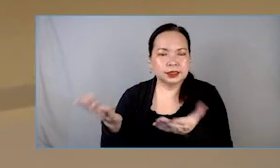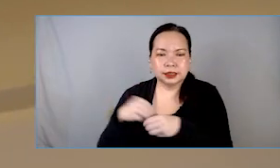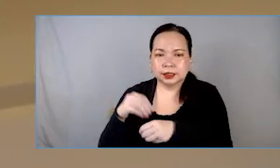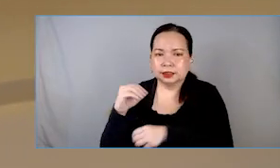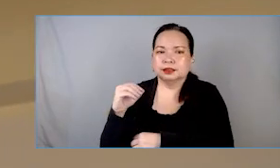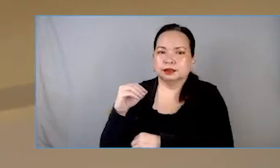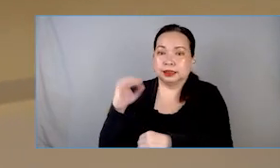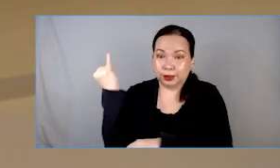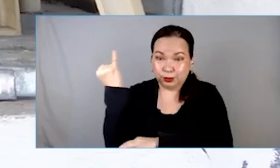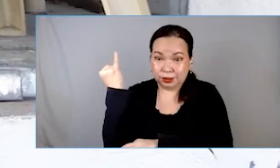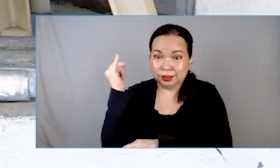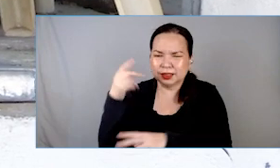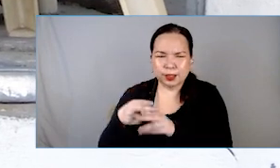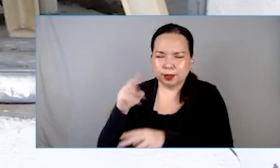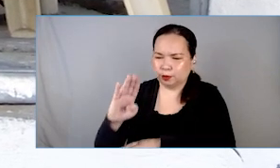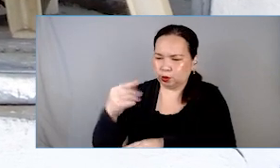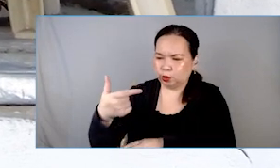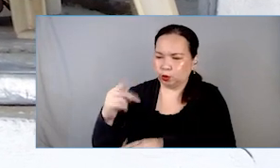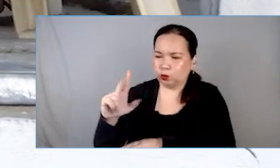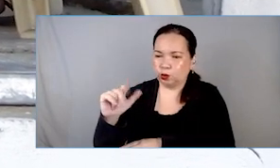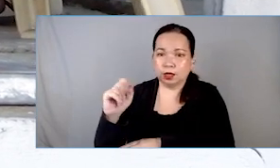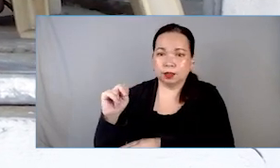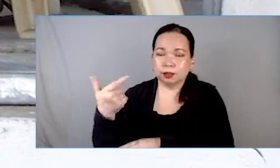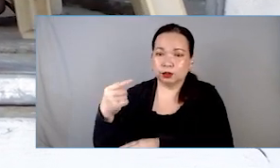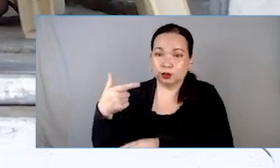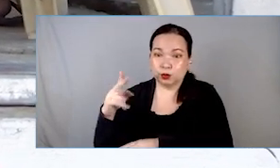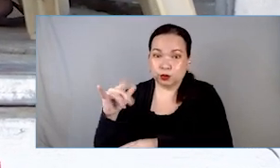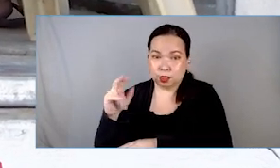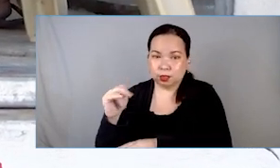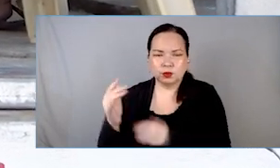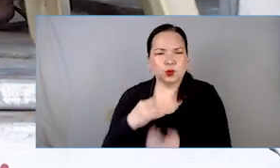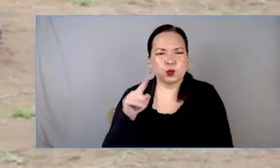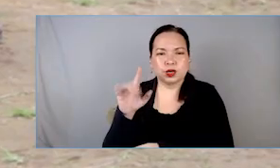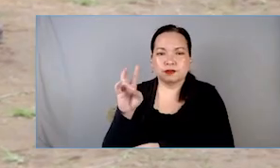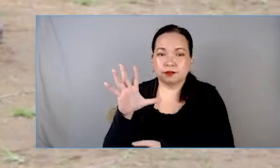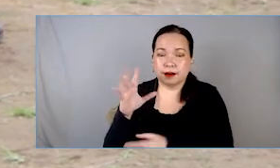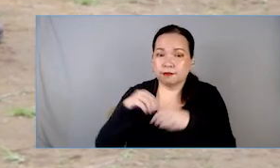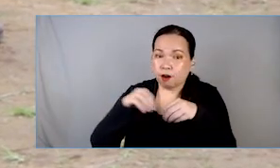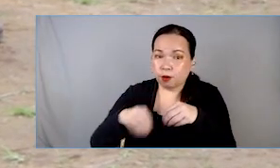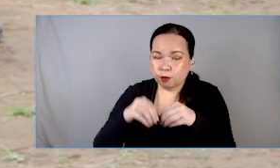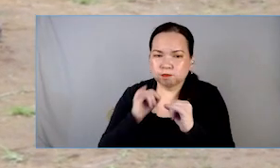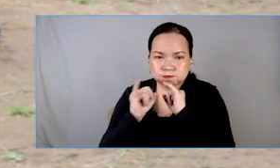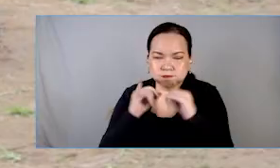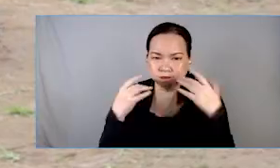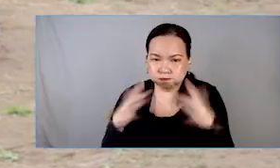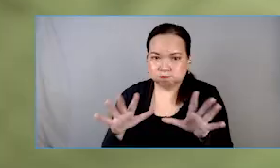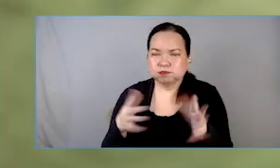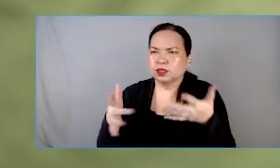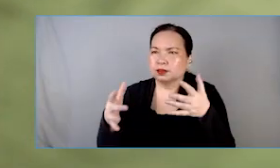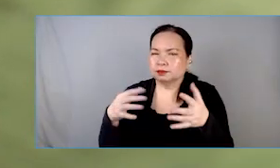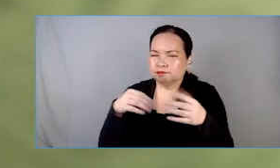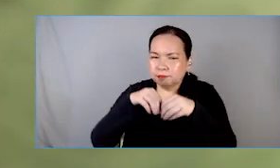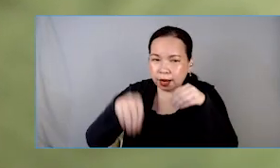Barangay Gulang-Gulang. Around 175 farmers were interviewed by agricultural technologists from the